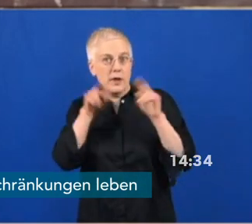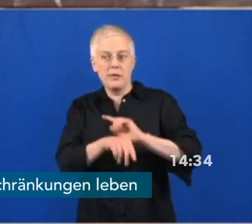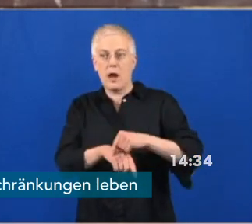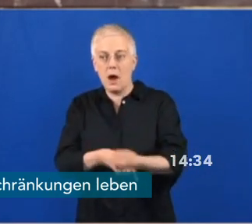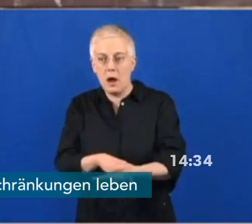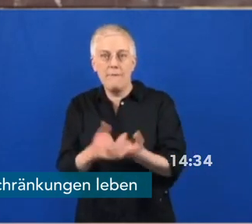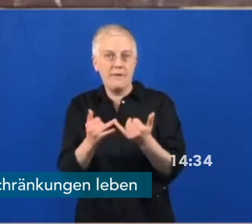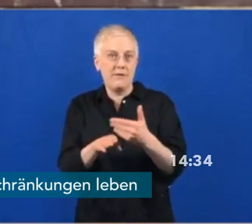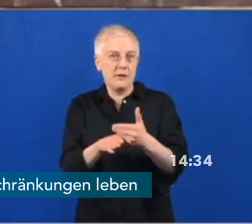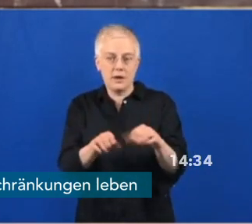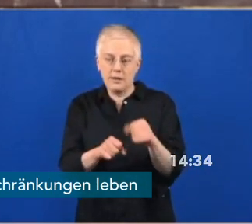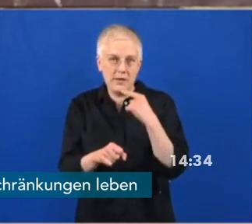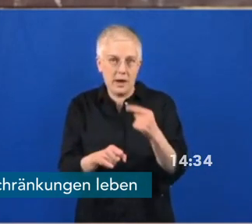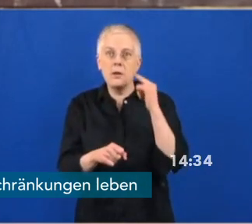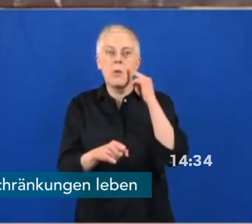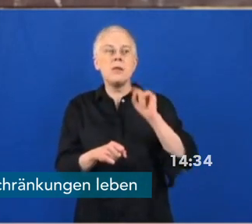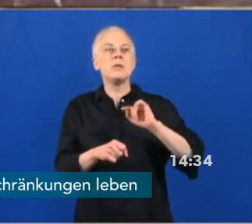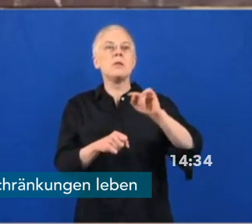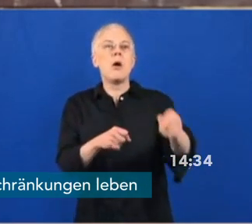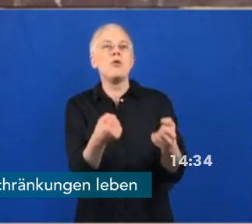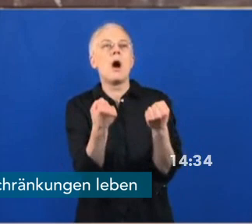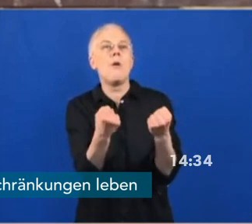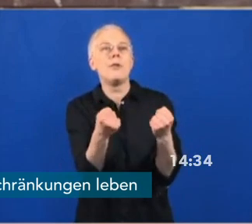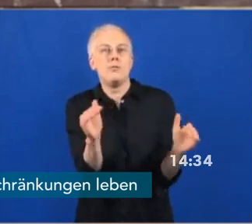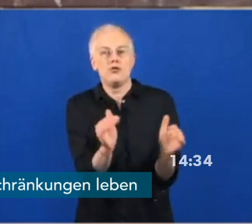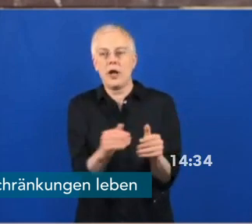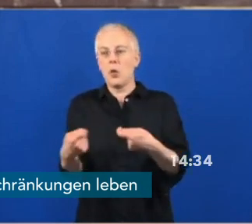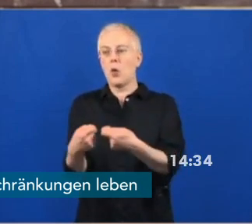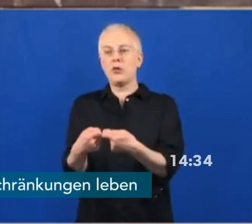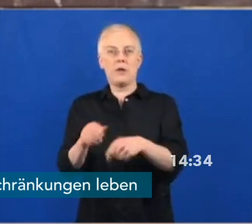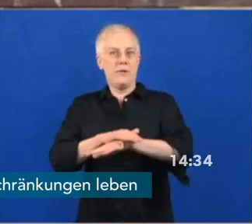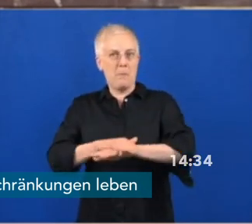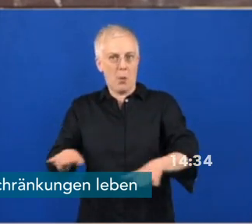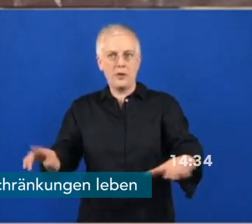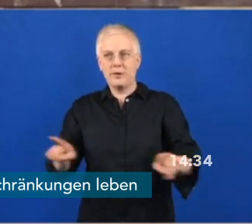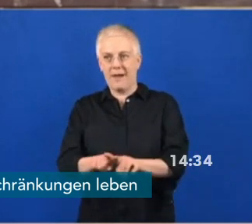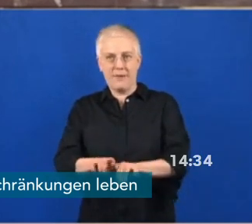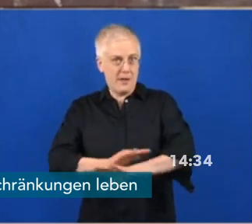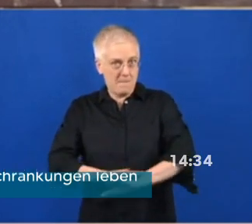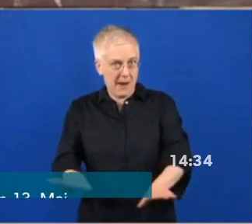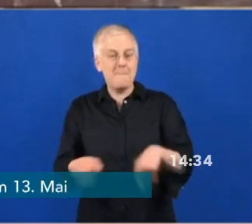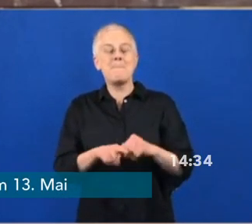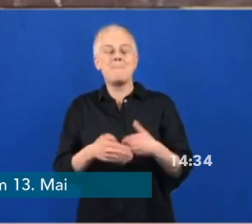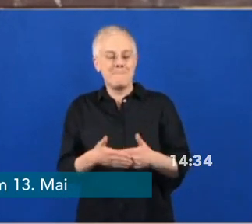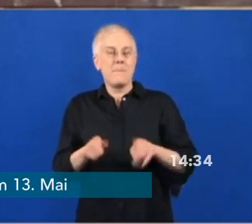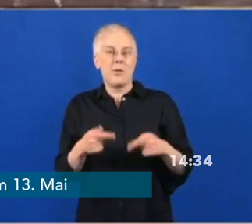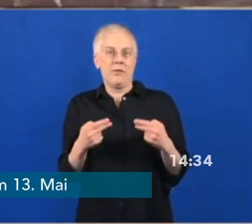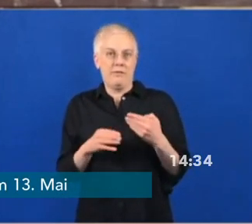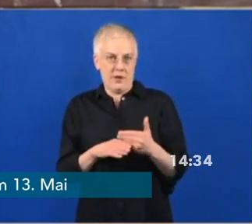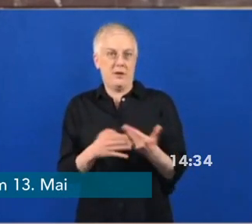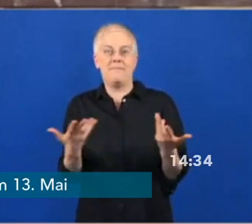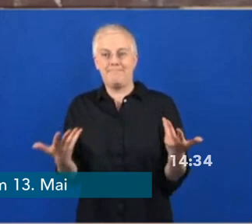Kontaktbeschränkungen, es in Deutschland gibt, weiterhin strikt einzuhalten. Das ist der Fall. Dafür noch einmal herzlichen Dank.